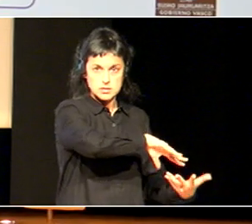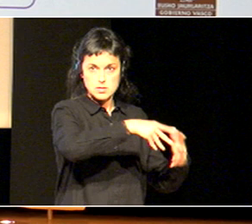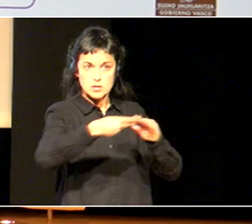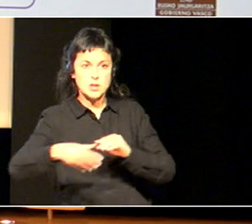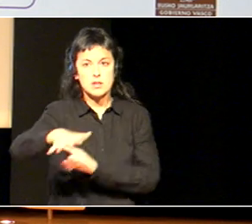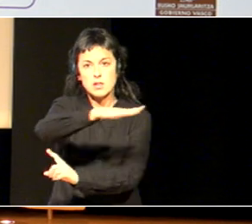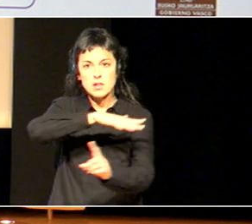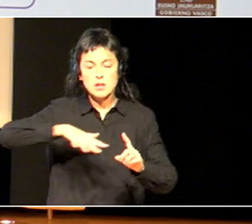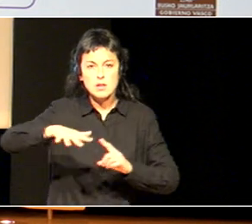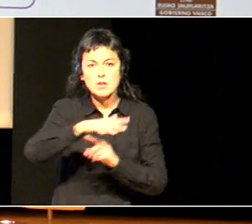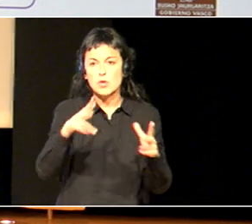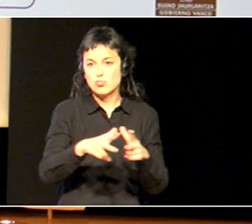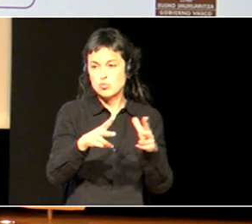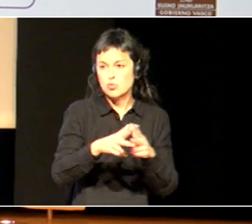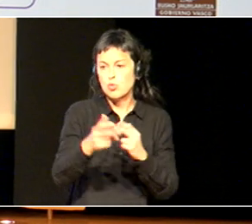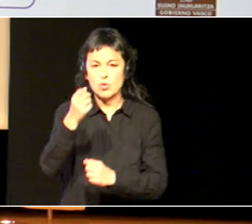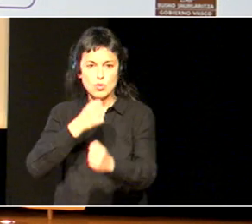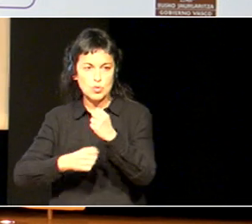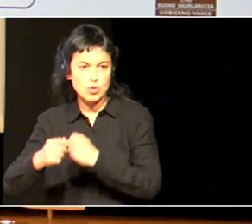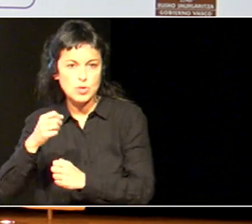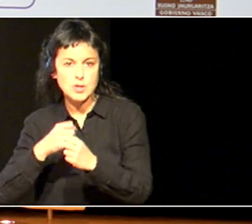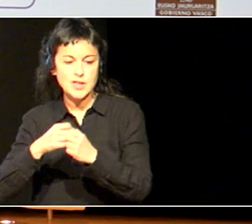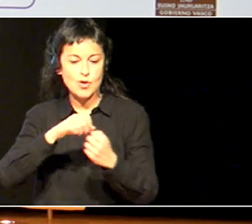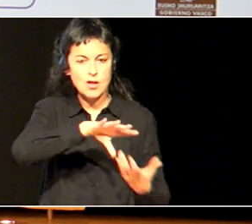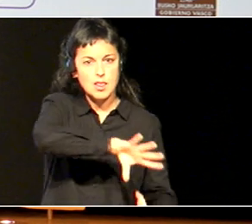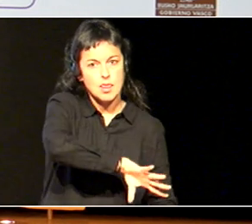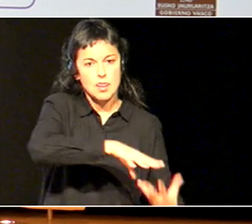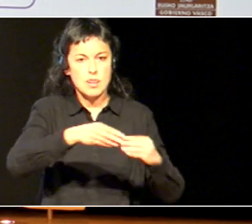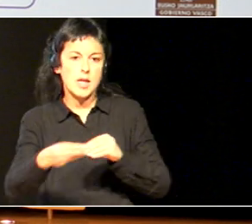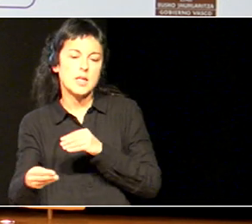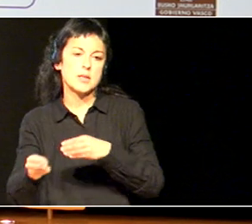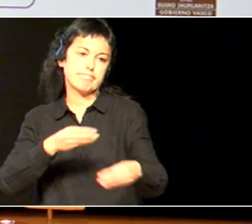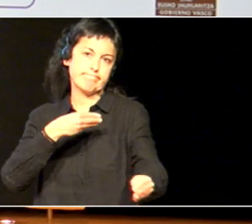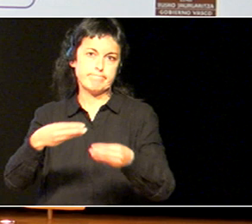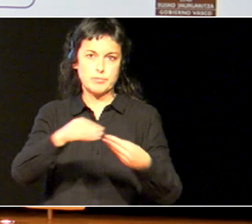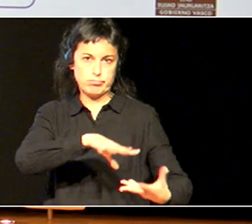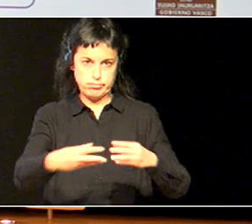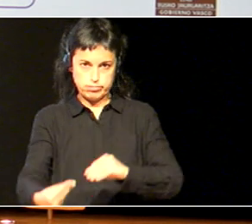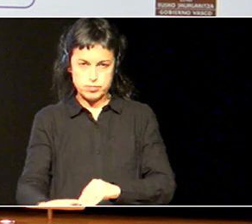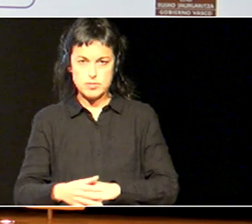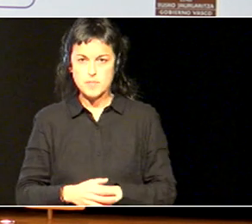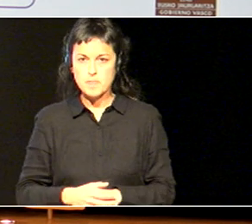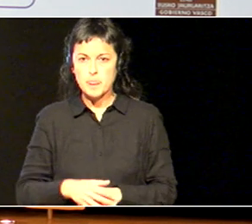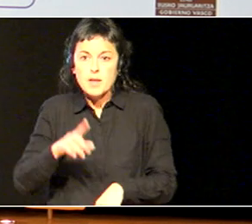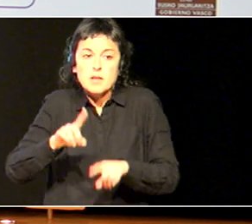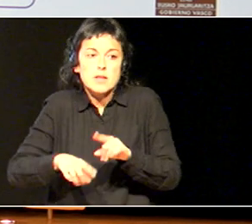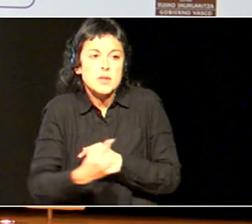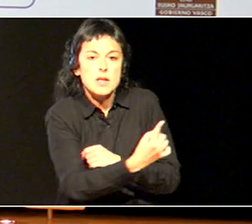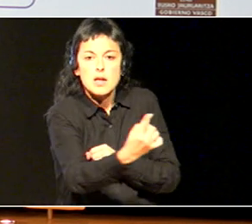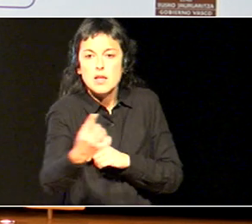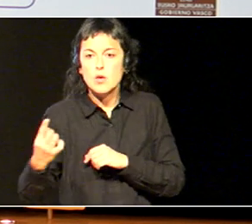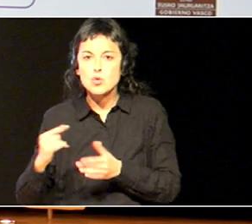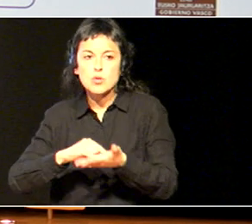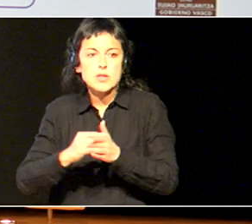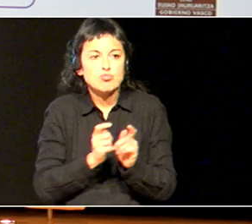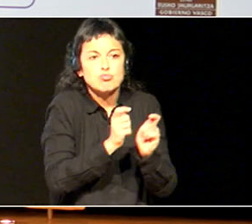sozioekonomiko eta pertsonalera malgutasunez egokitzeko tokian tokiko erantzunak behar